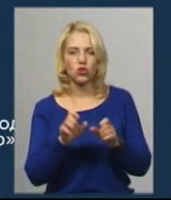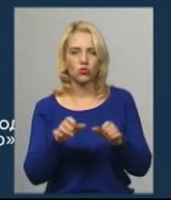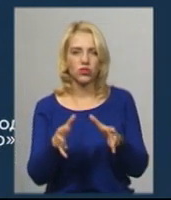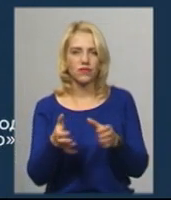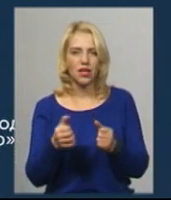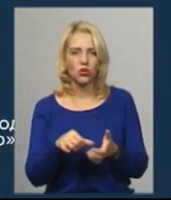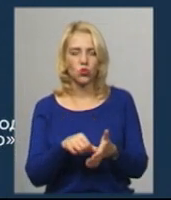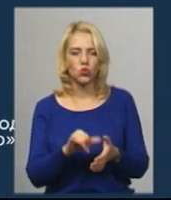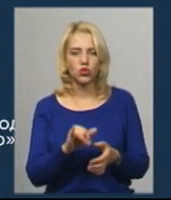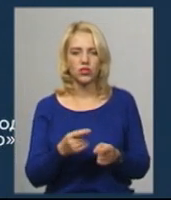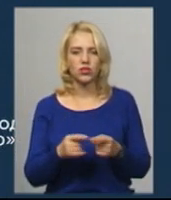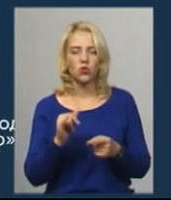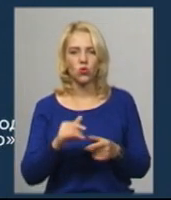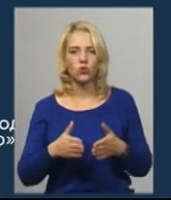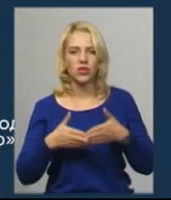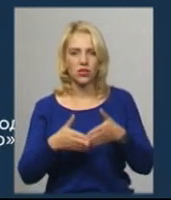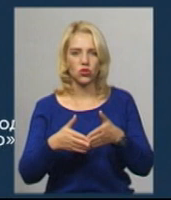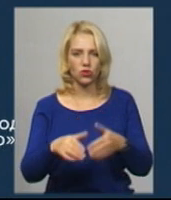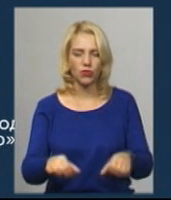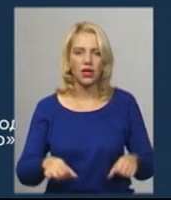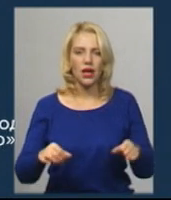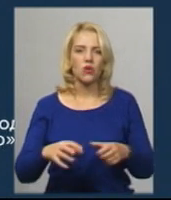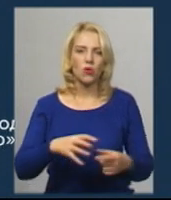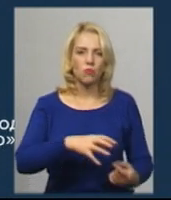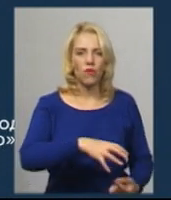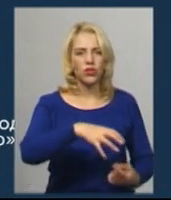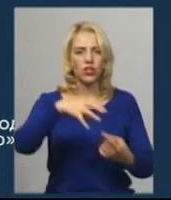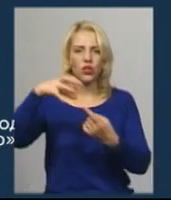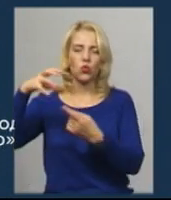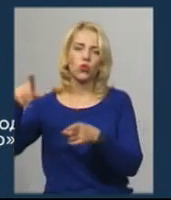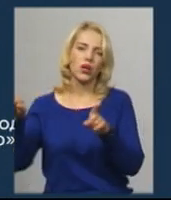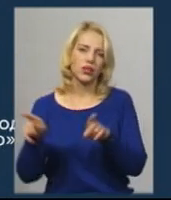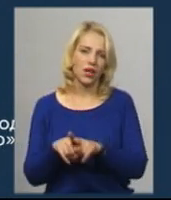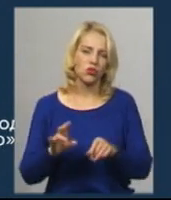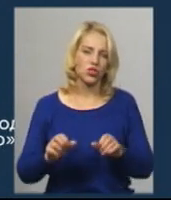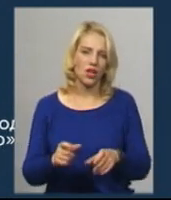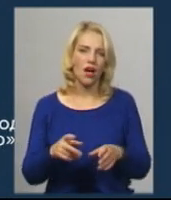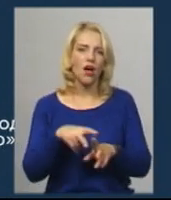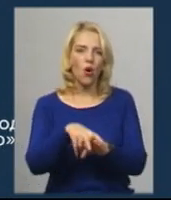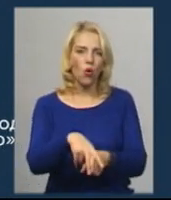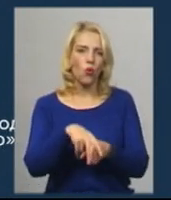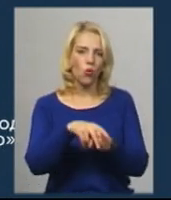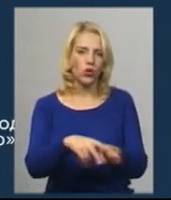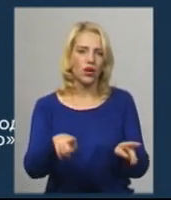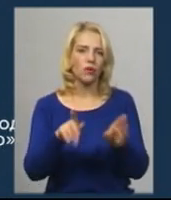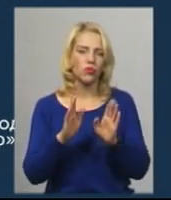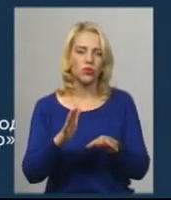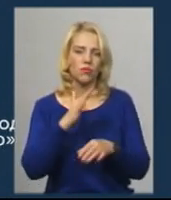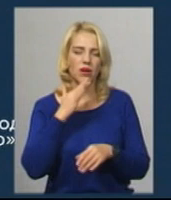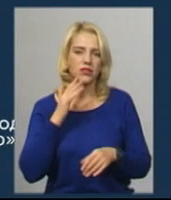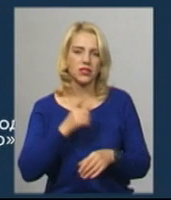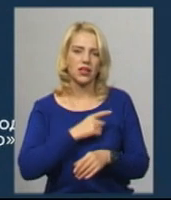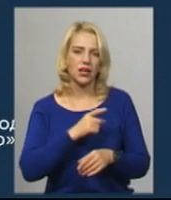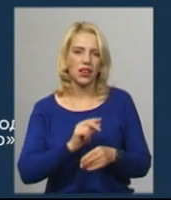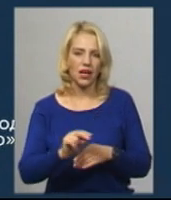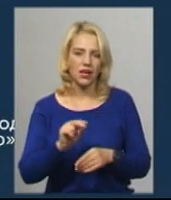участь у Славі на човнах, підйомі на повітряних кулях, а також катанні на конях. Окрім цього, буде багато майстер-класів